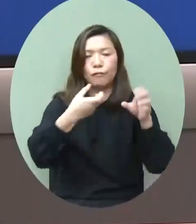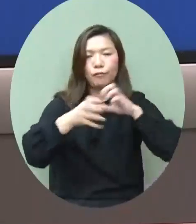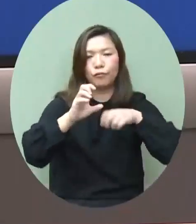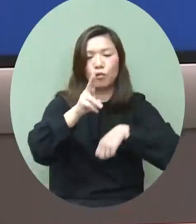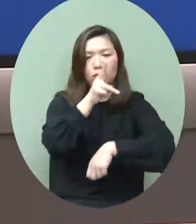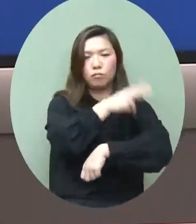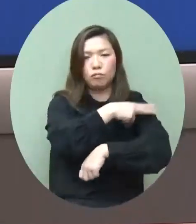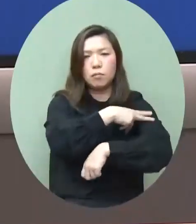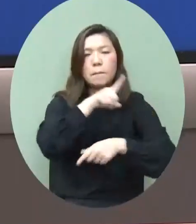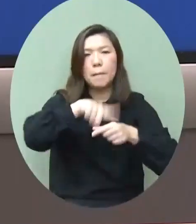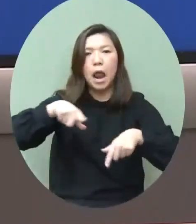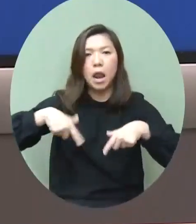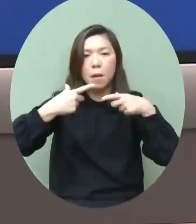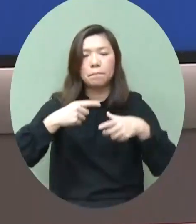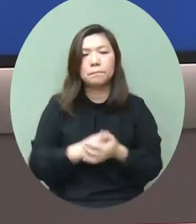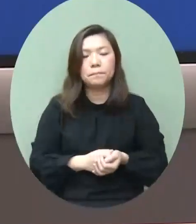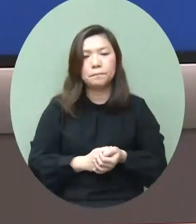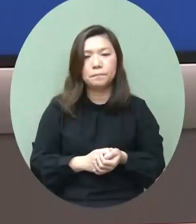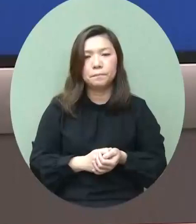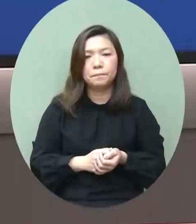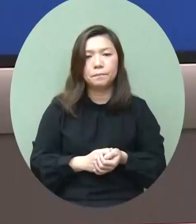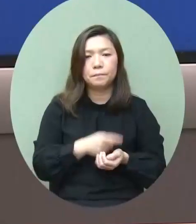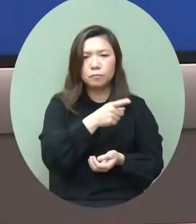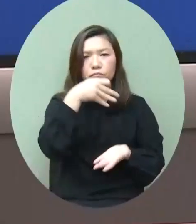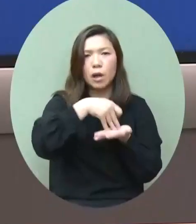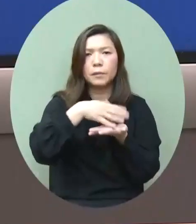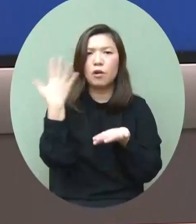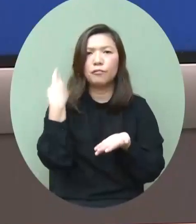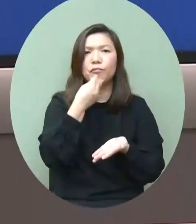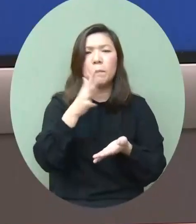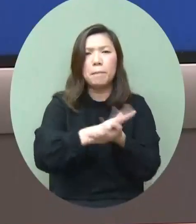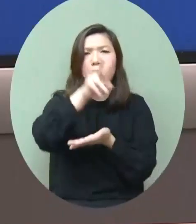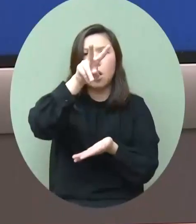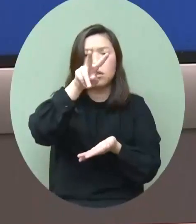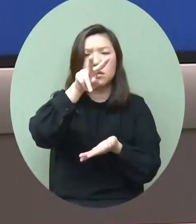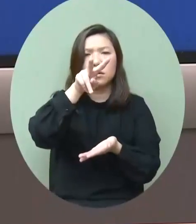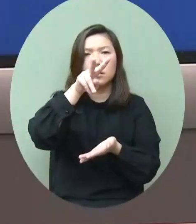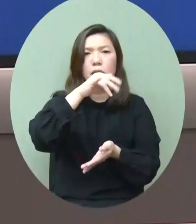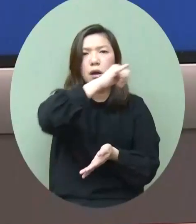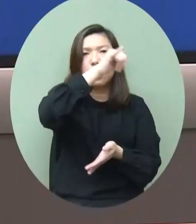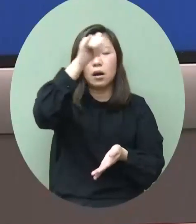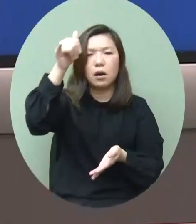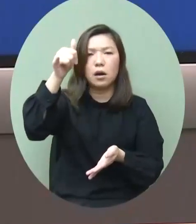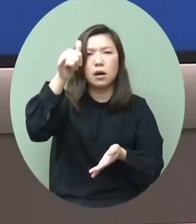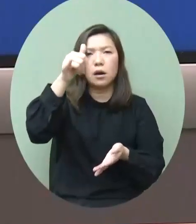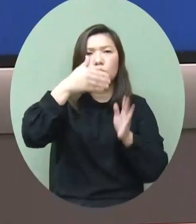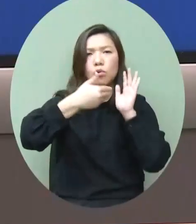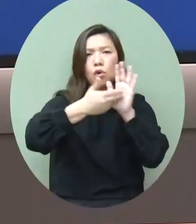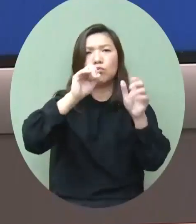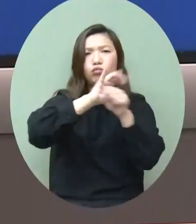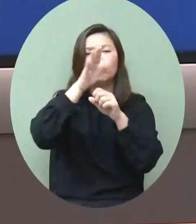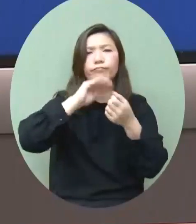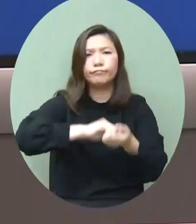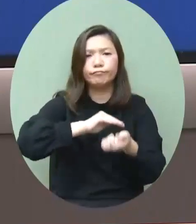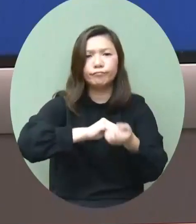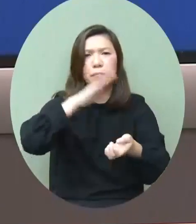士童小林也都參與過在過去兩年很多抗疫治療